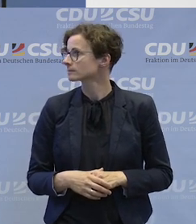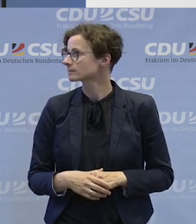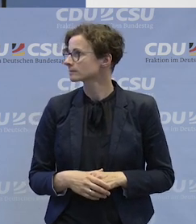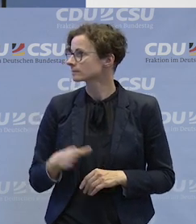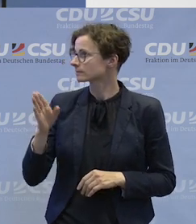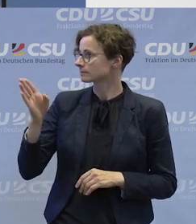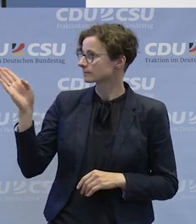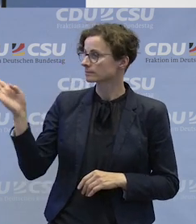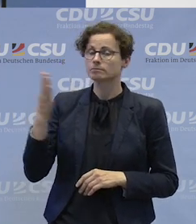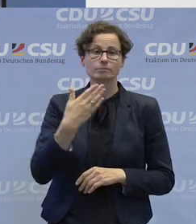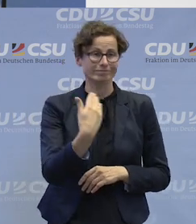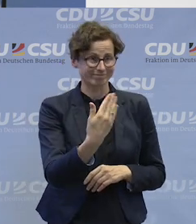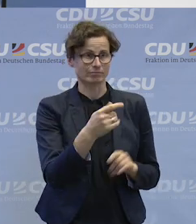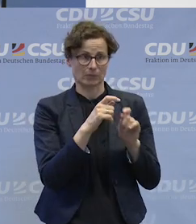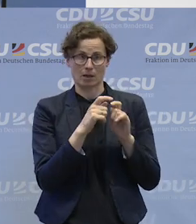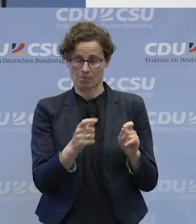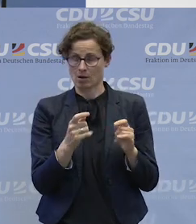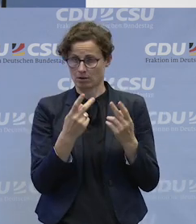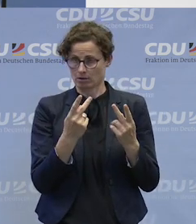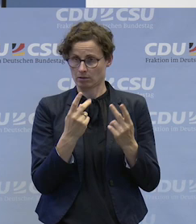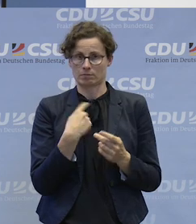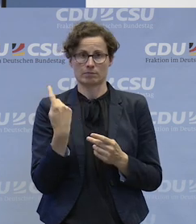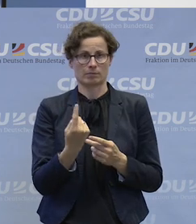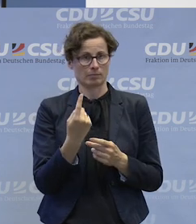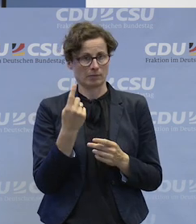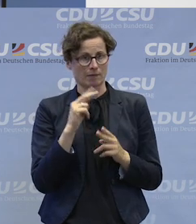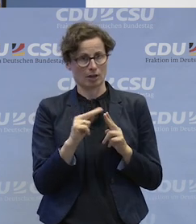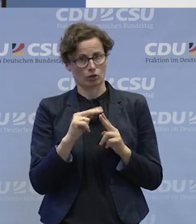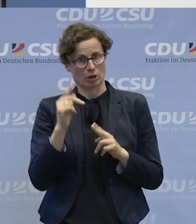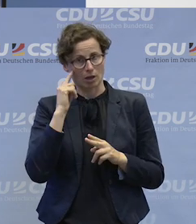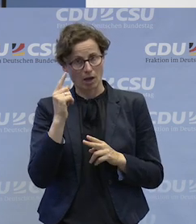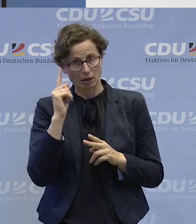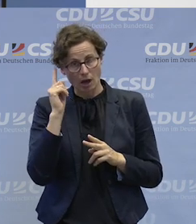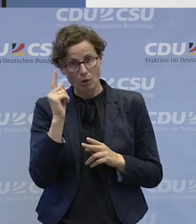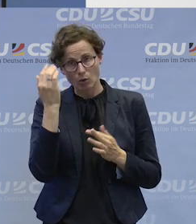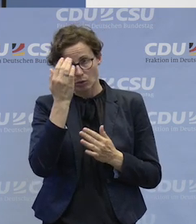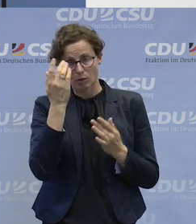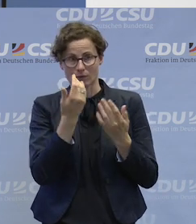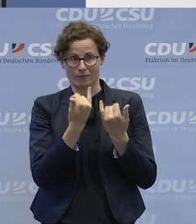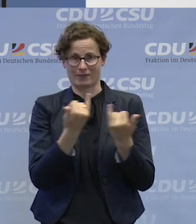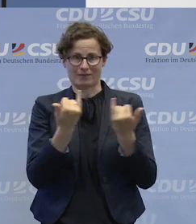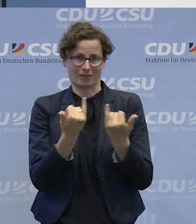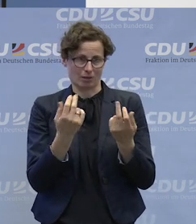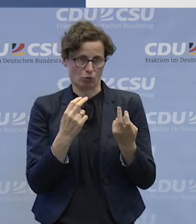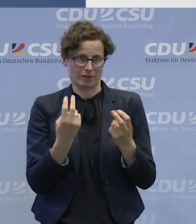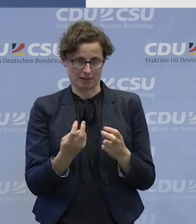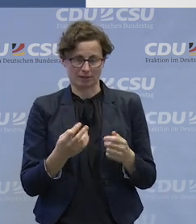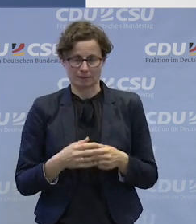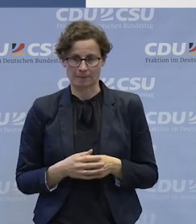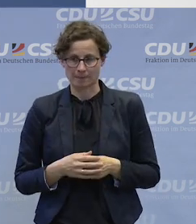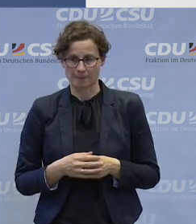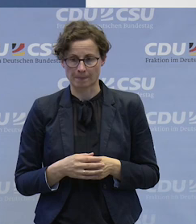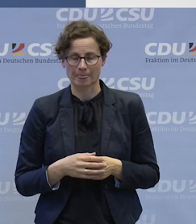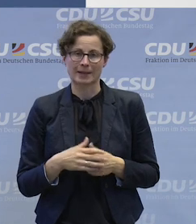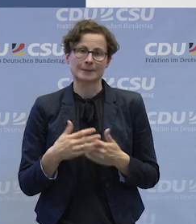Ich finde das Thema gut. Wir diskutieren das mit unserem Werkstattrat auch, wie wir das jetzt strukturell umsetzen. Da